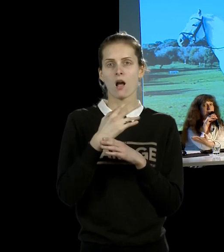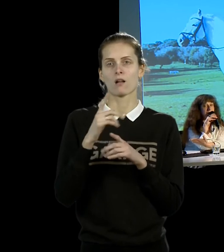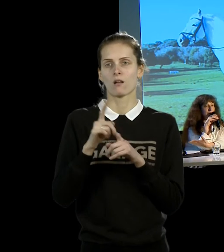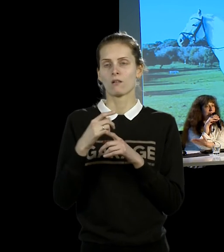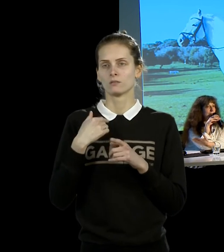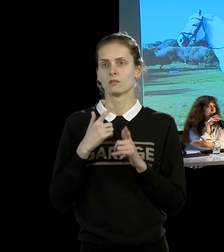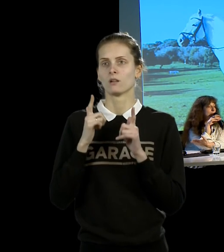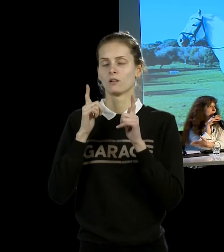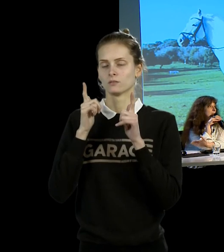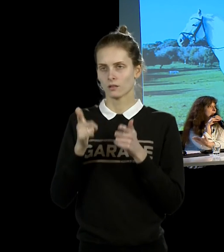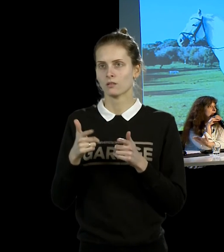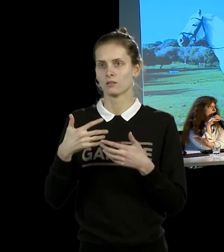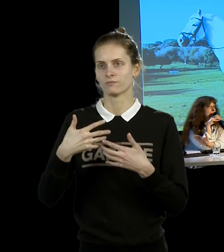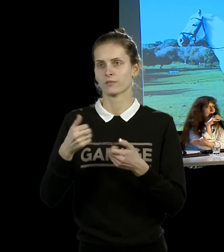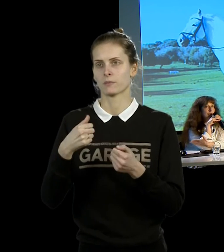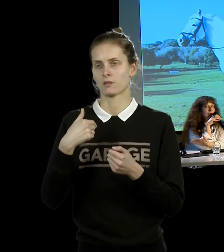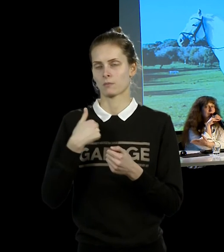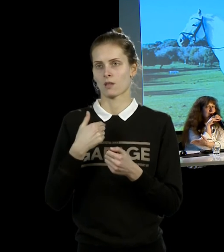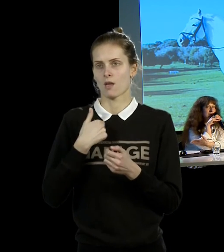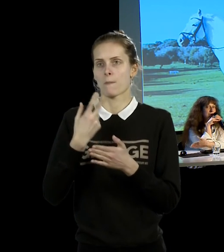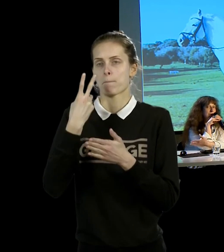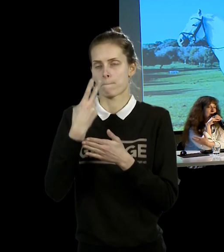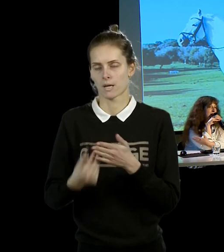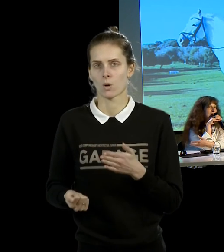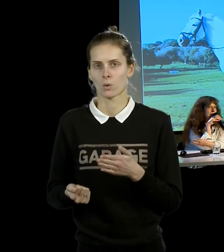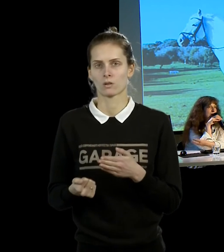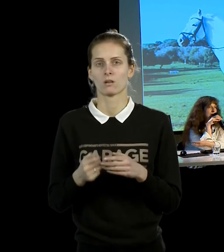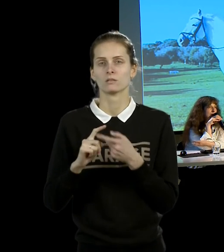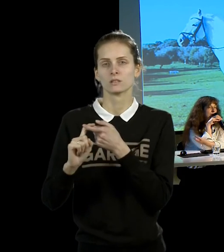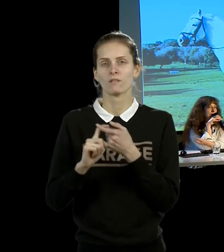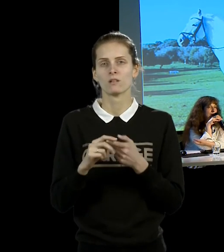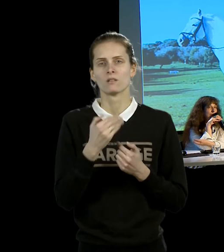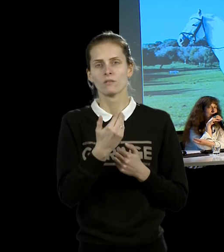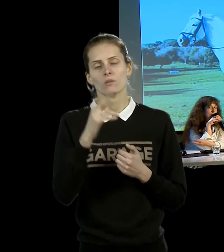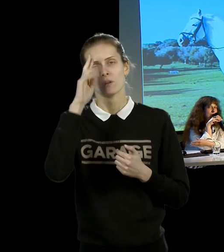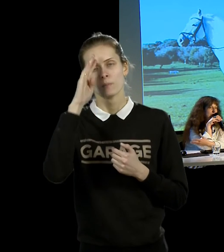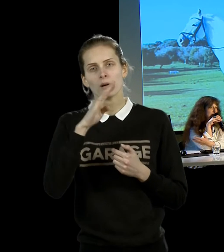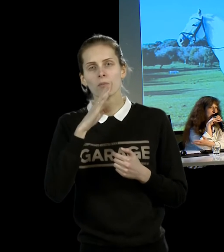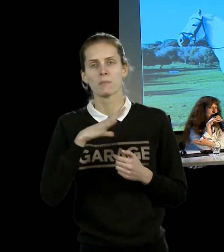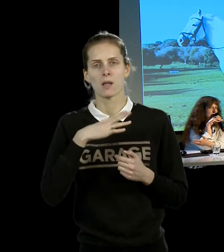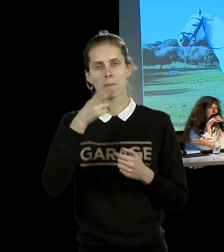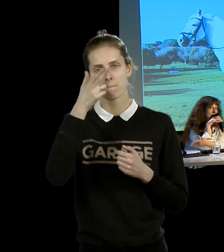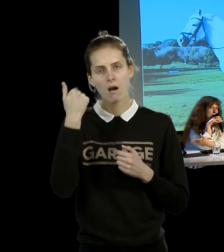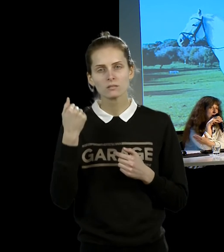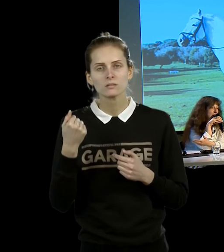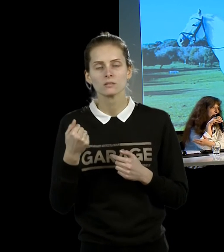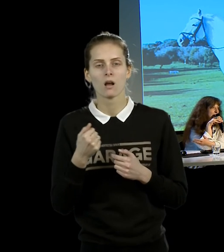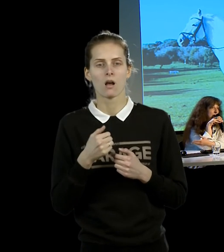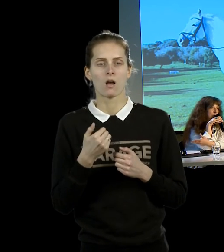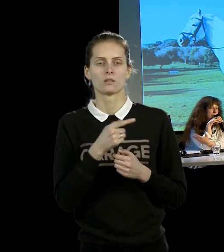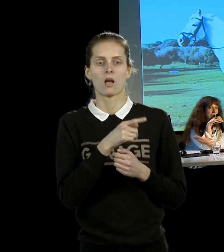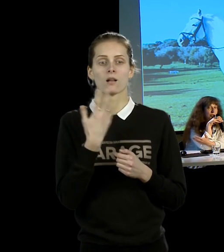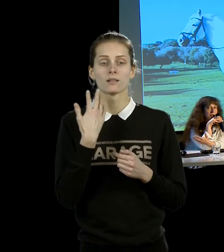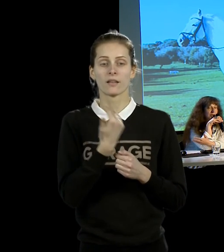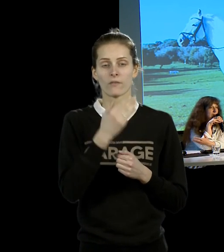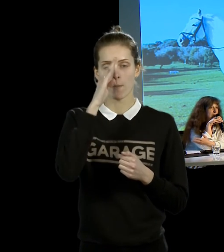биографии ее семьи, что ее отец был партизаном, и когда он встретил ее мать, ее мать была ранена,